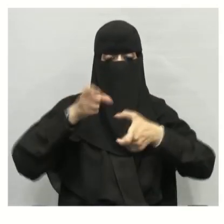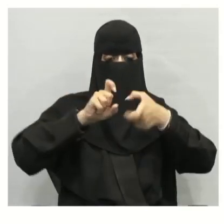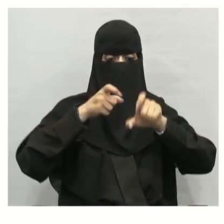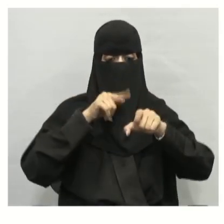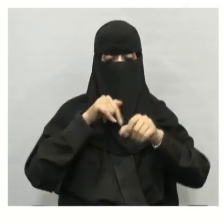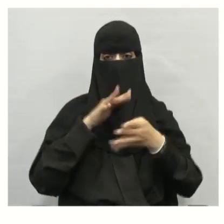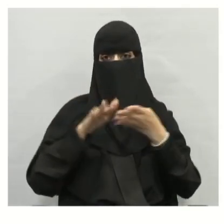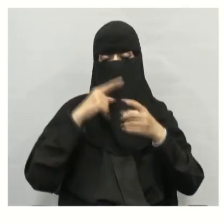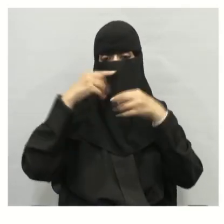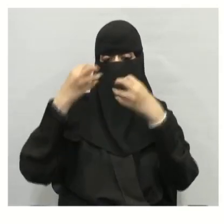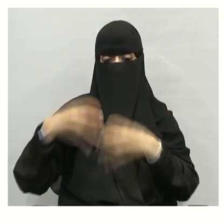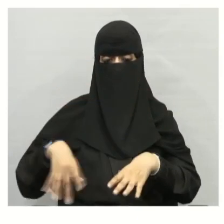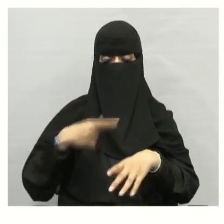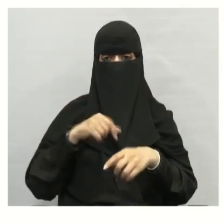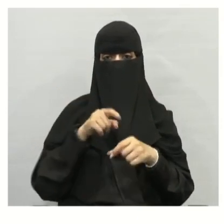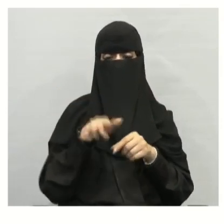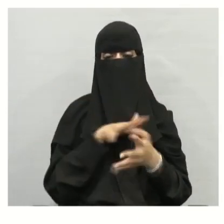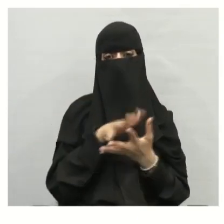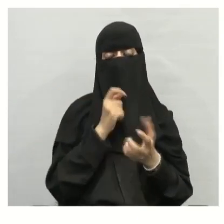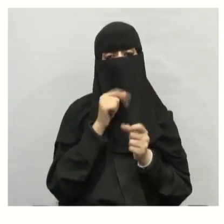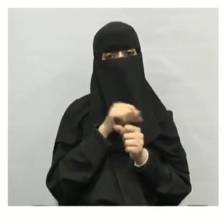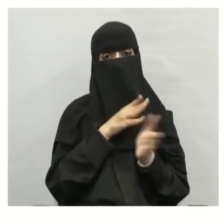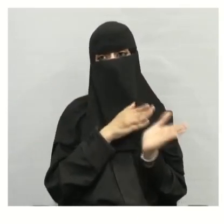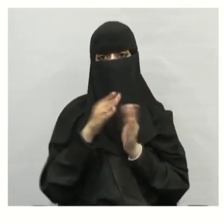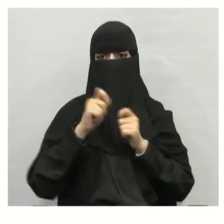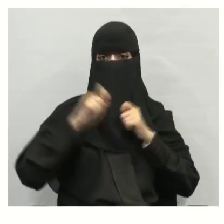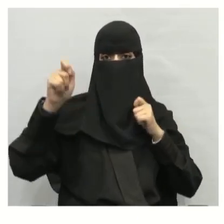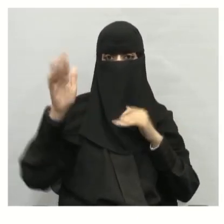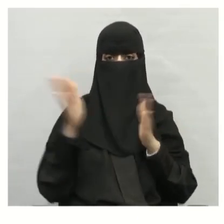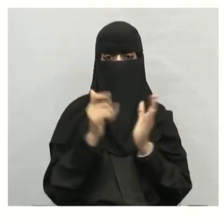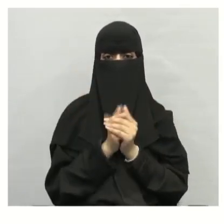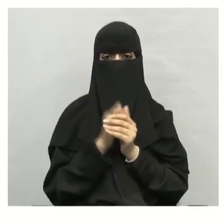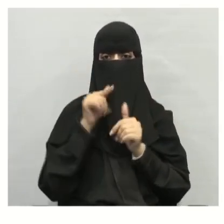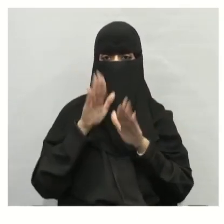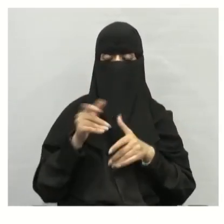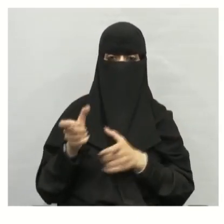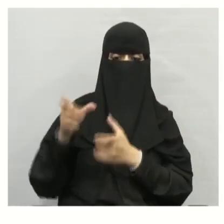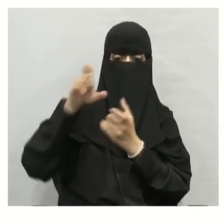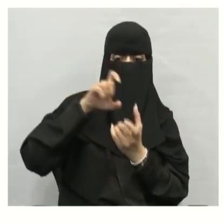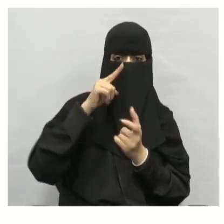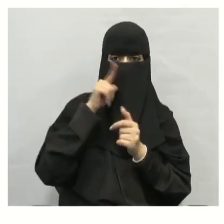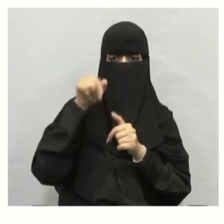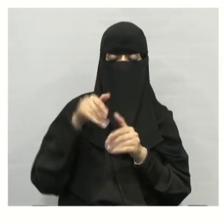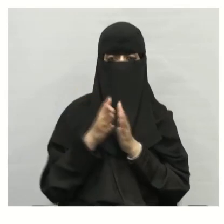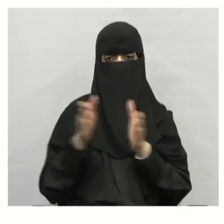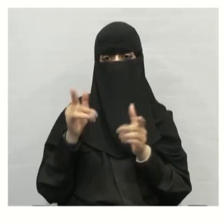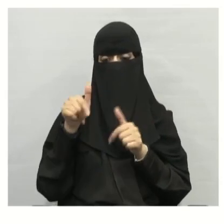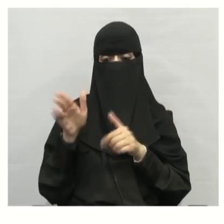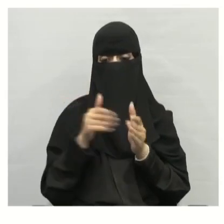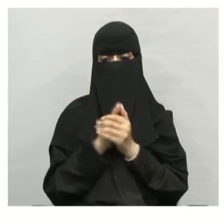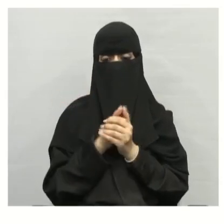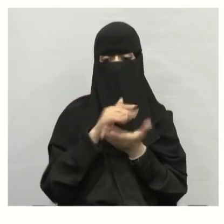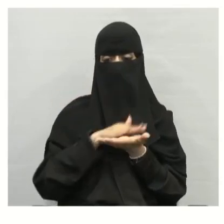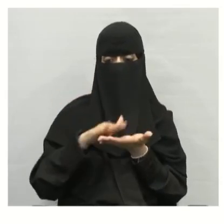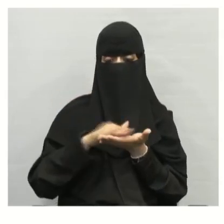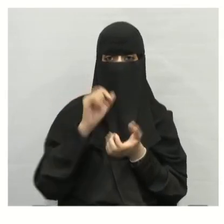مواد كيميائية خطيرة أو ملوثات النفايات الخطيرة إذن مكبات النفايات هي مساحة من